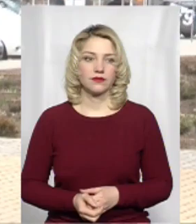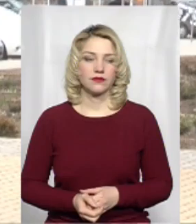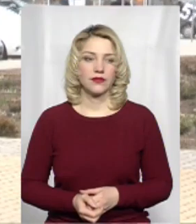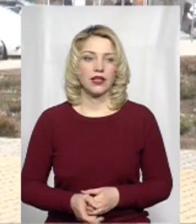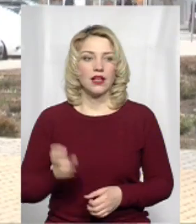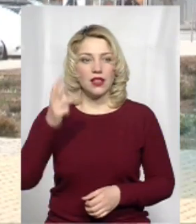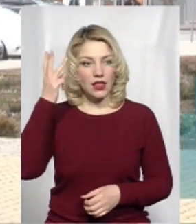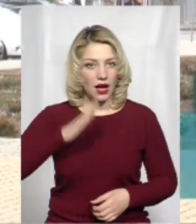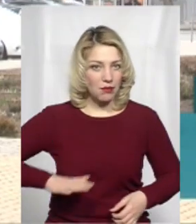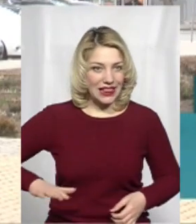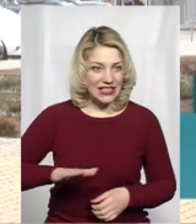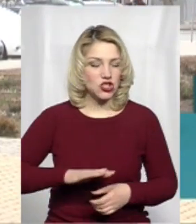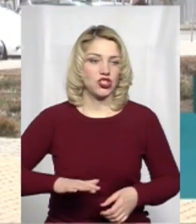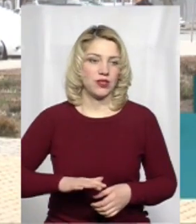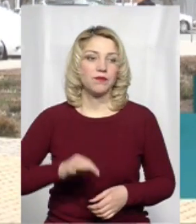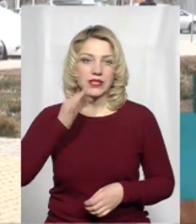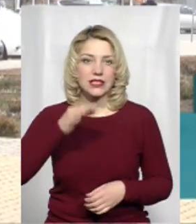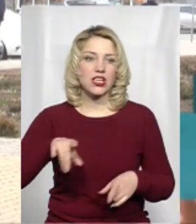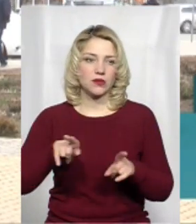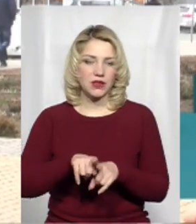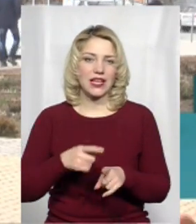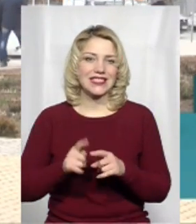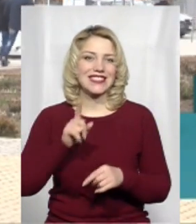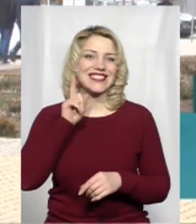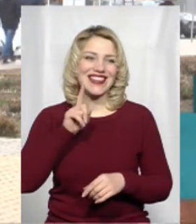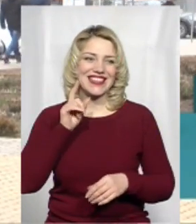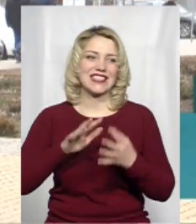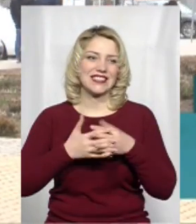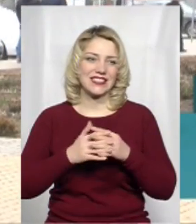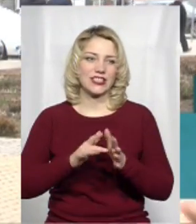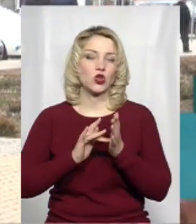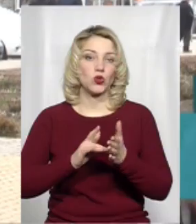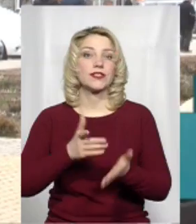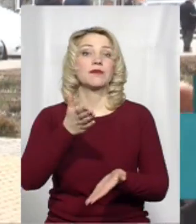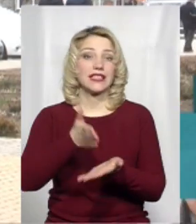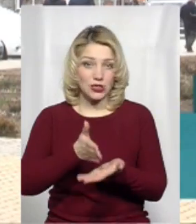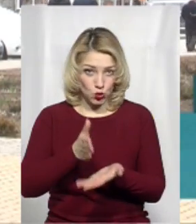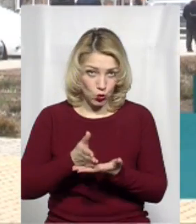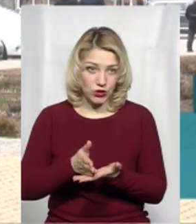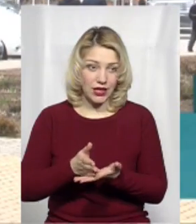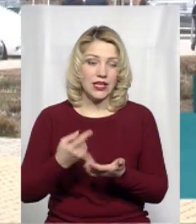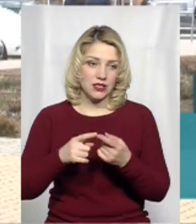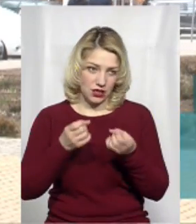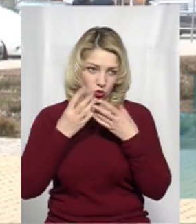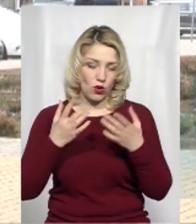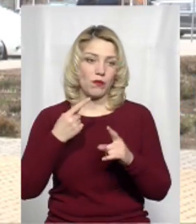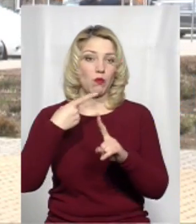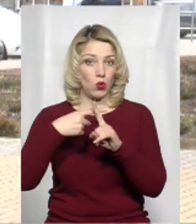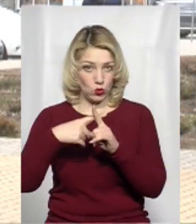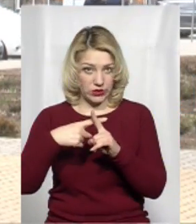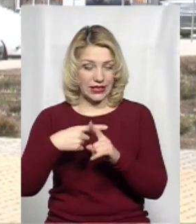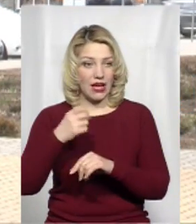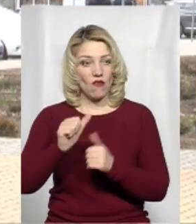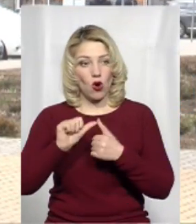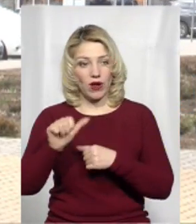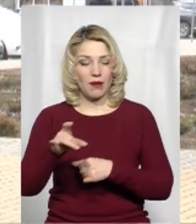На Хмельниччині, ну, скажімо так, цей зелений сільський туризм, скажімо так, існує. Це вже добре. Це ставимо йому плюсик. В